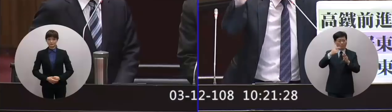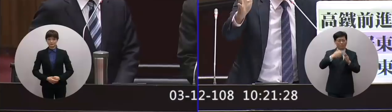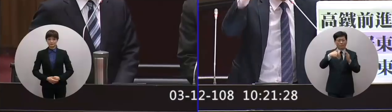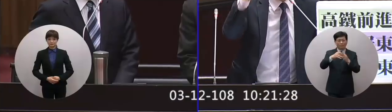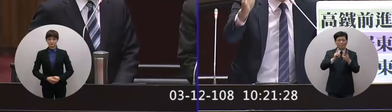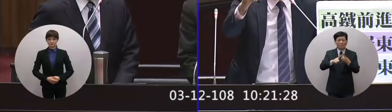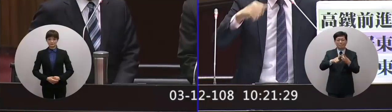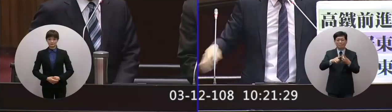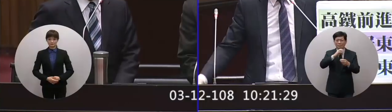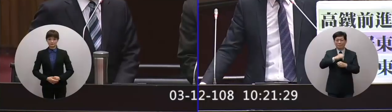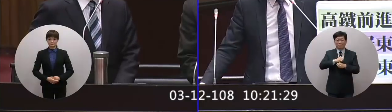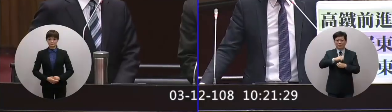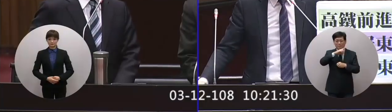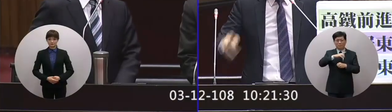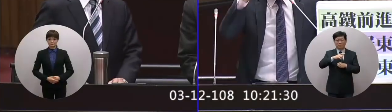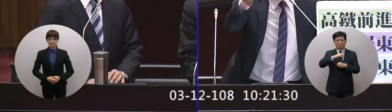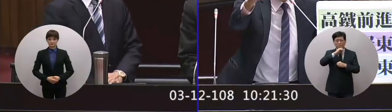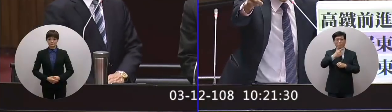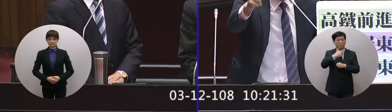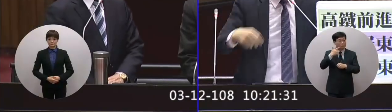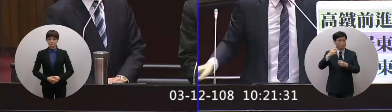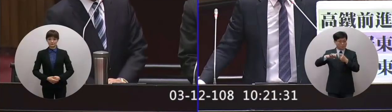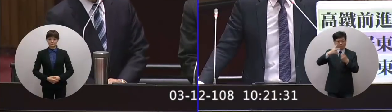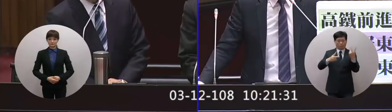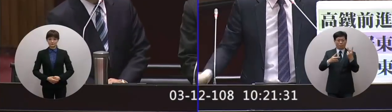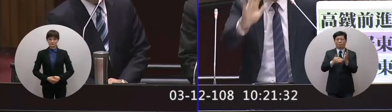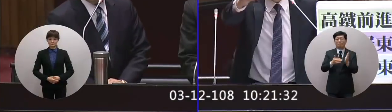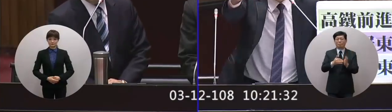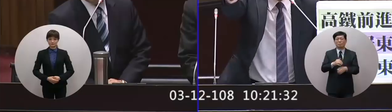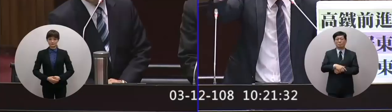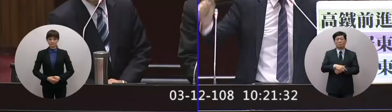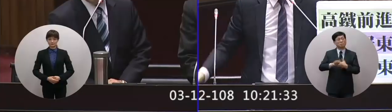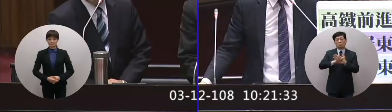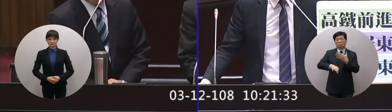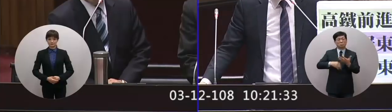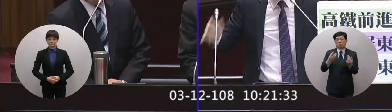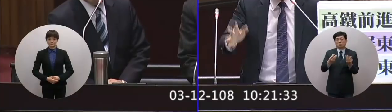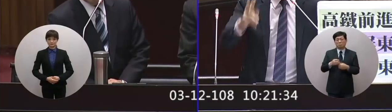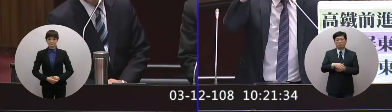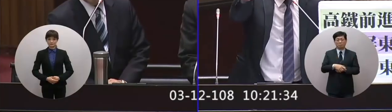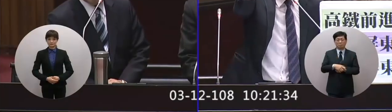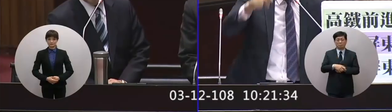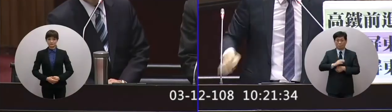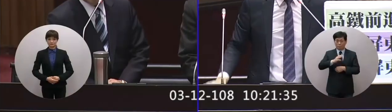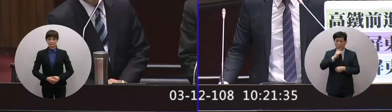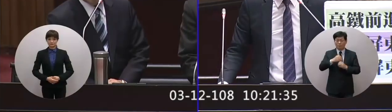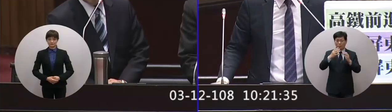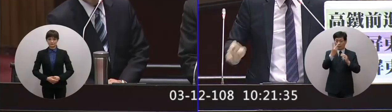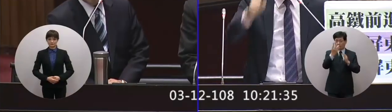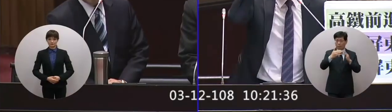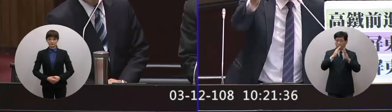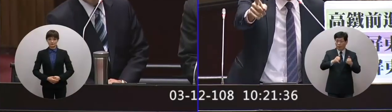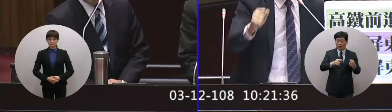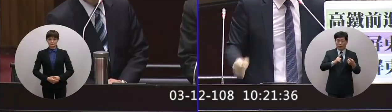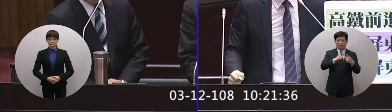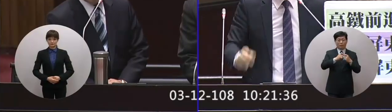一個叫國立平北高中道主這兩間學校而已啦沒有道主其他學校啦但是我們倒了兩所學校